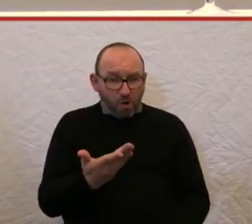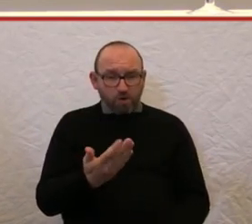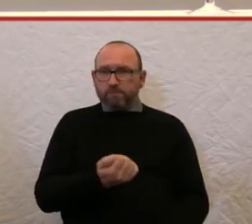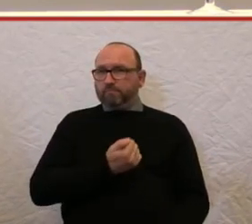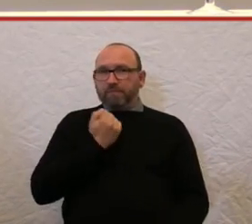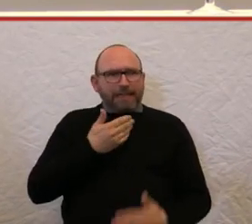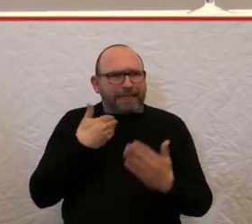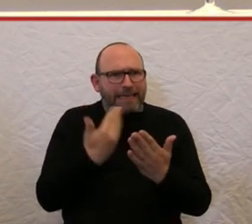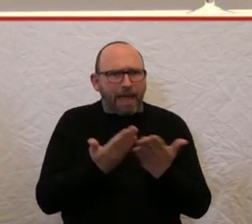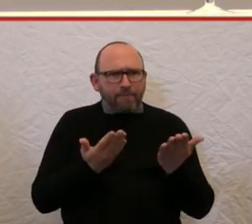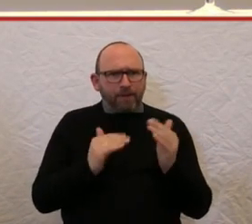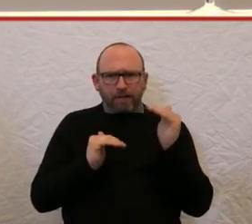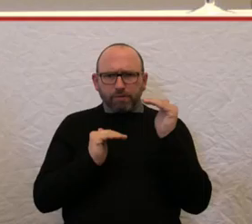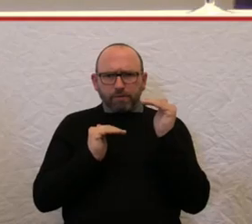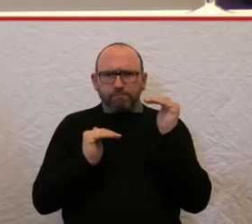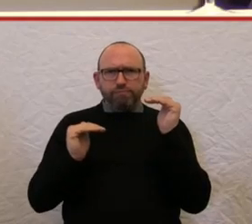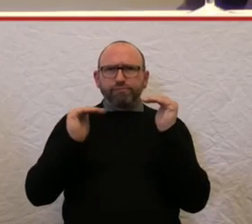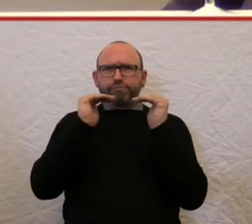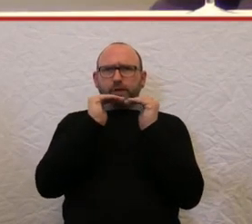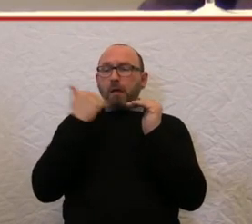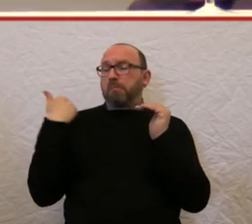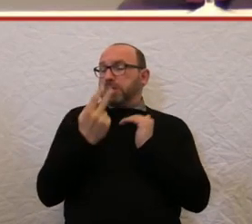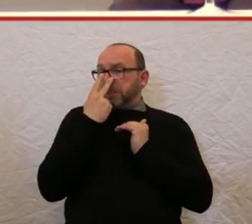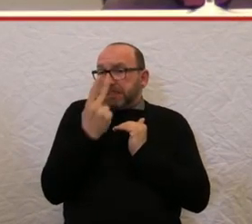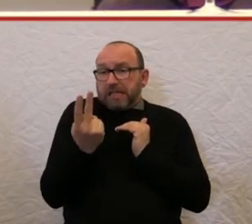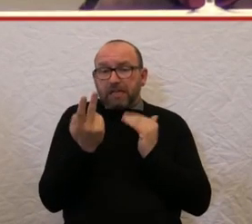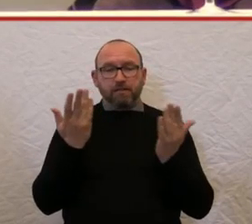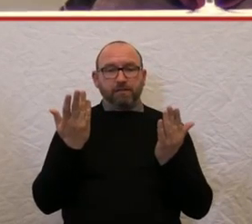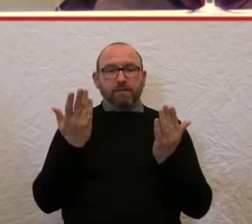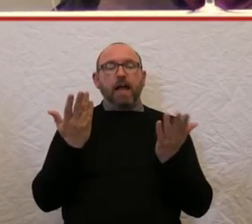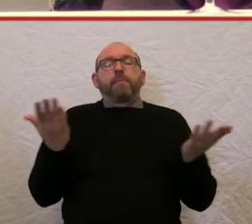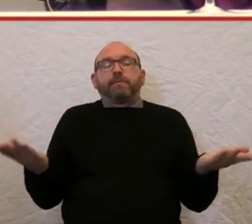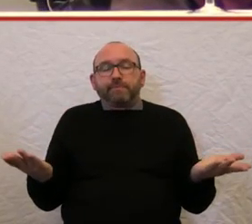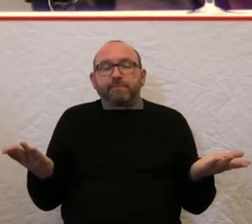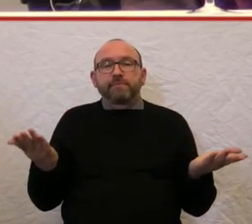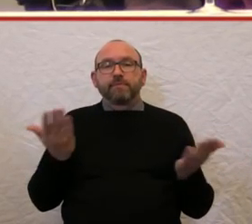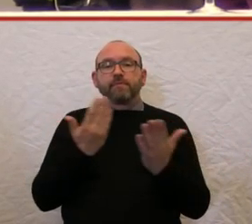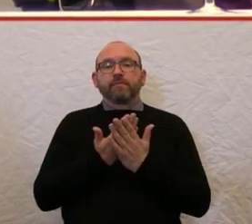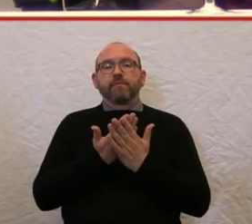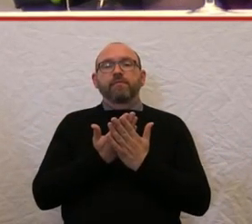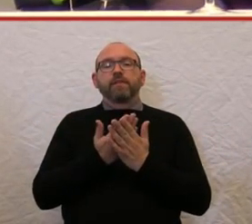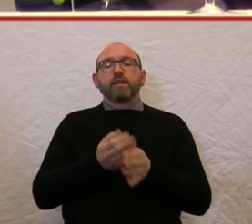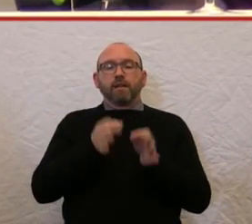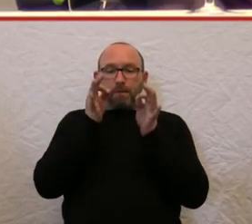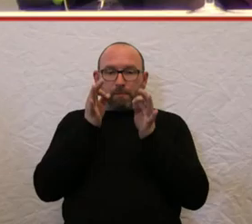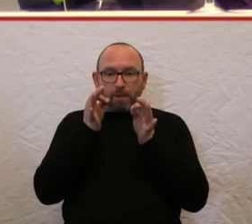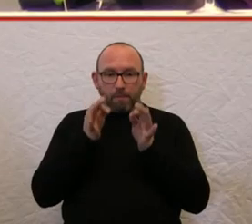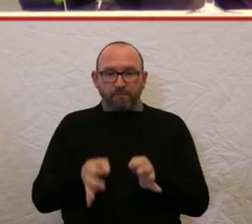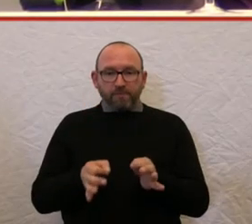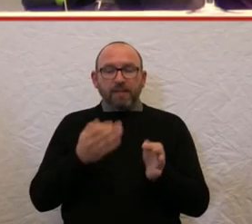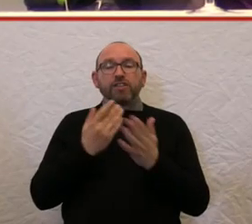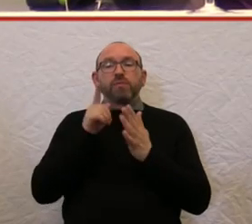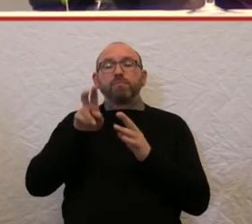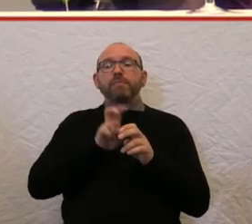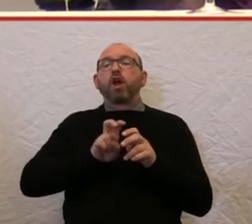dass es so etwas überhaupt gibt. So etwas habe ich noch nie zuvor gesehen. Und Ironie des Ganzen ist, dass die Rolltreppe von ThyssenKrupp